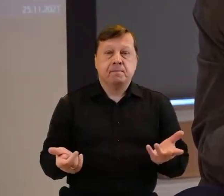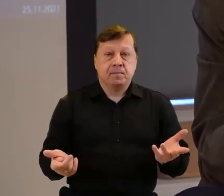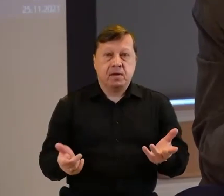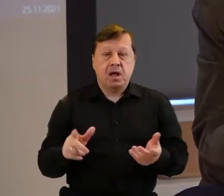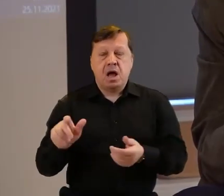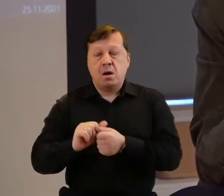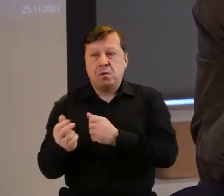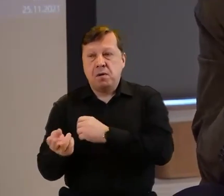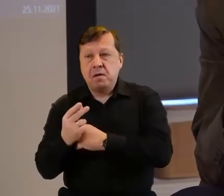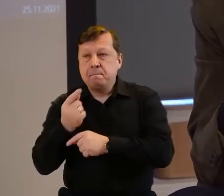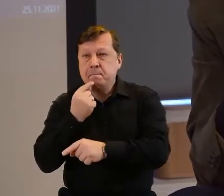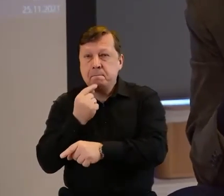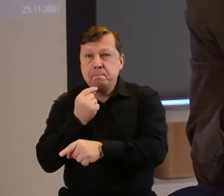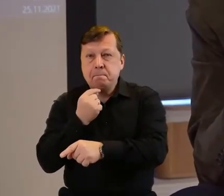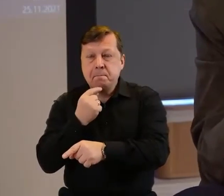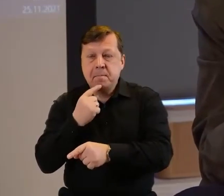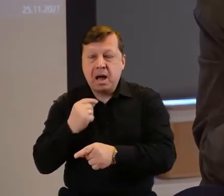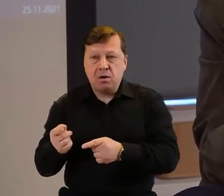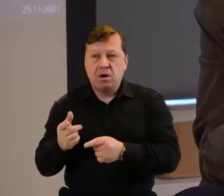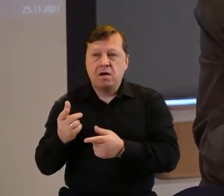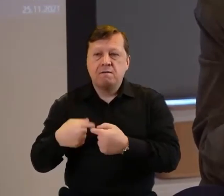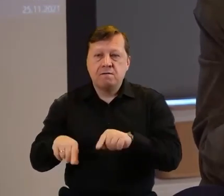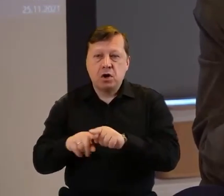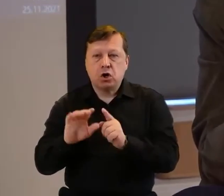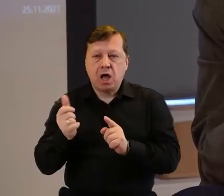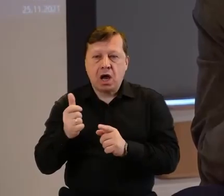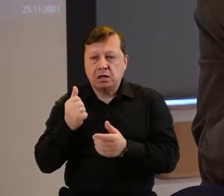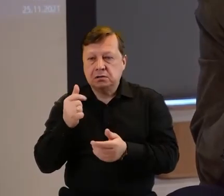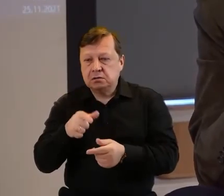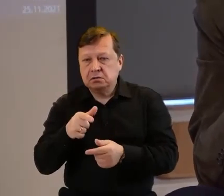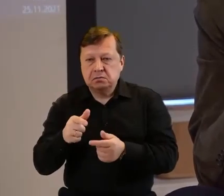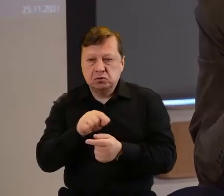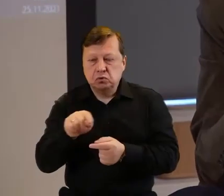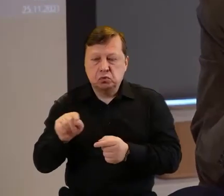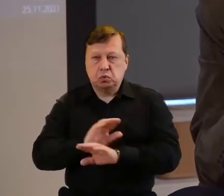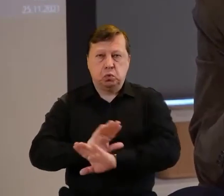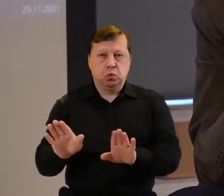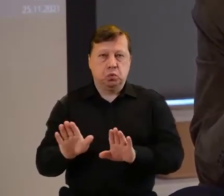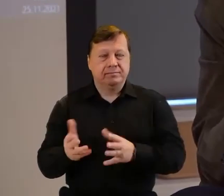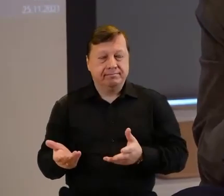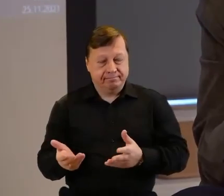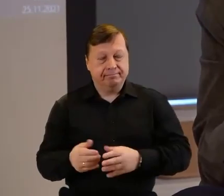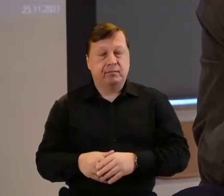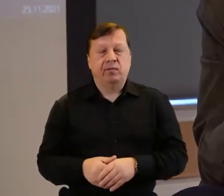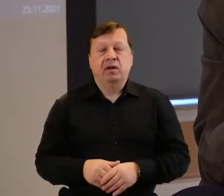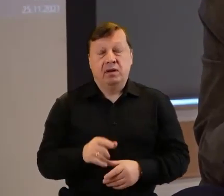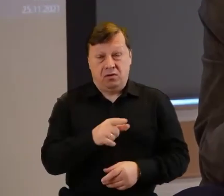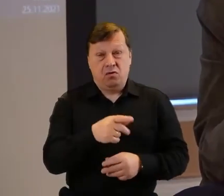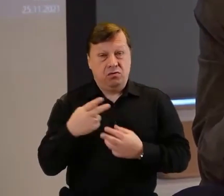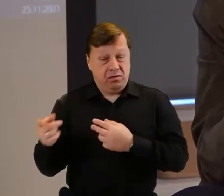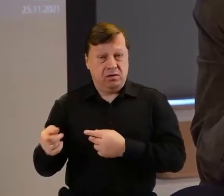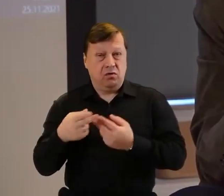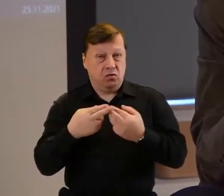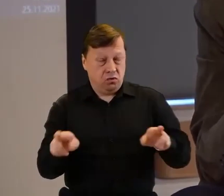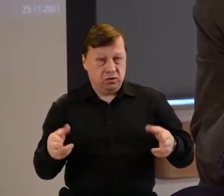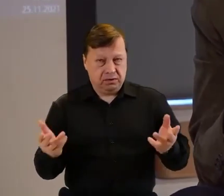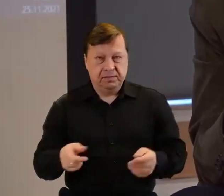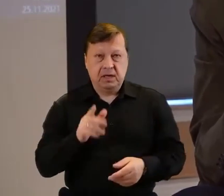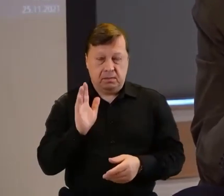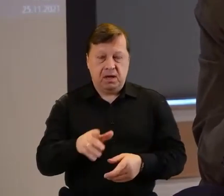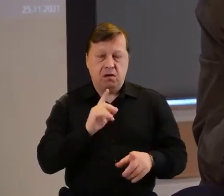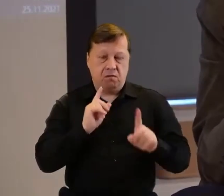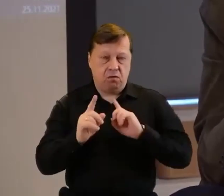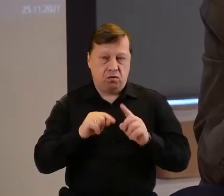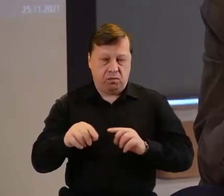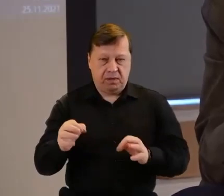zatrudniają wyjątkowo do wykonania pewnej pracy. Więc mamy te różnice i o tych różnicach będziemy mówić o